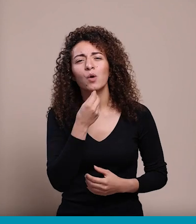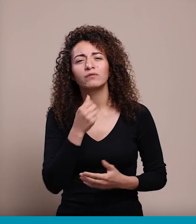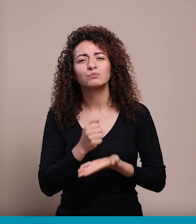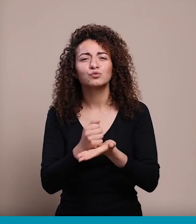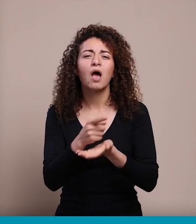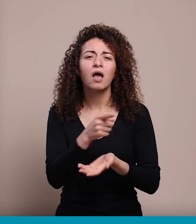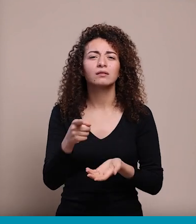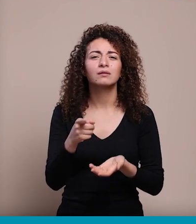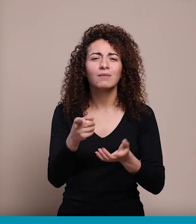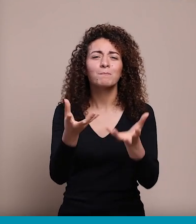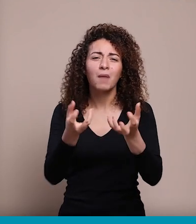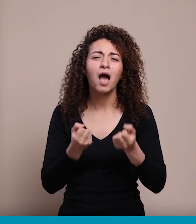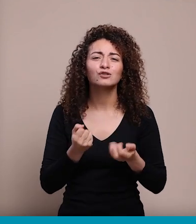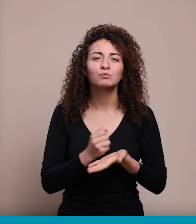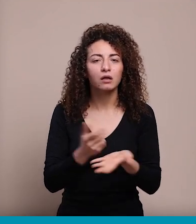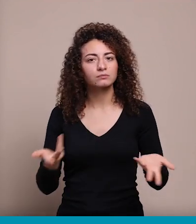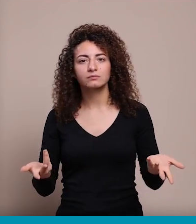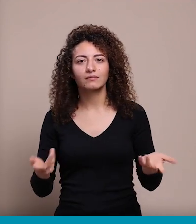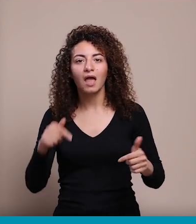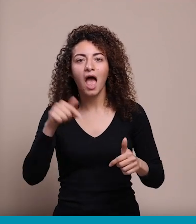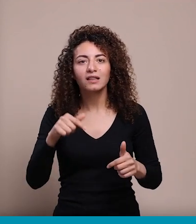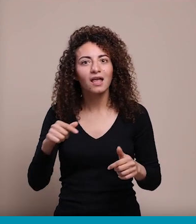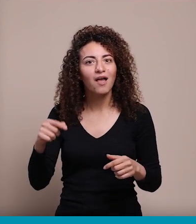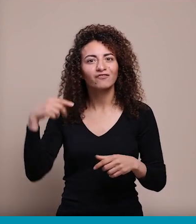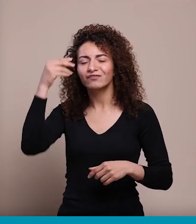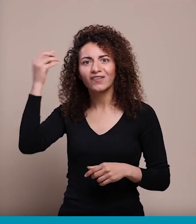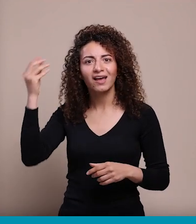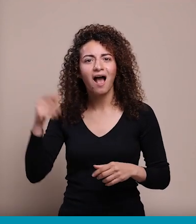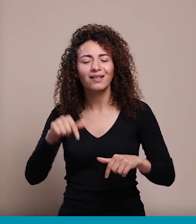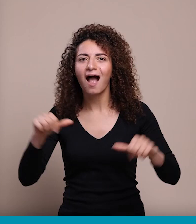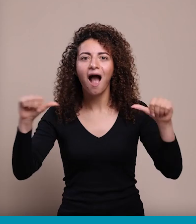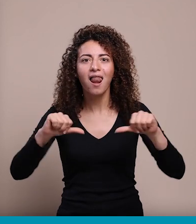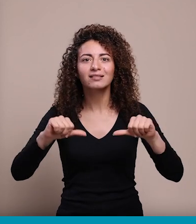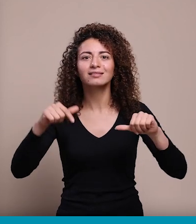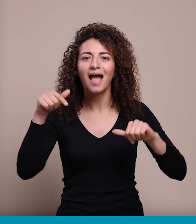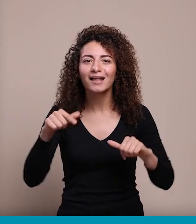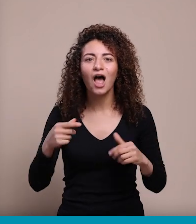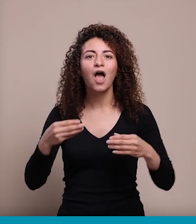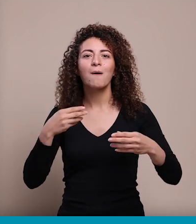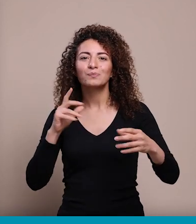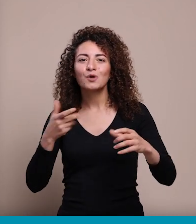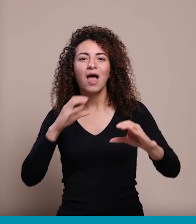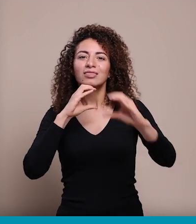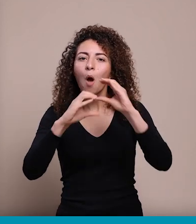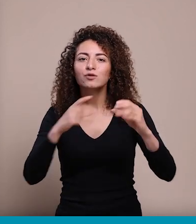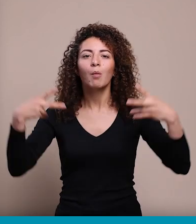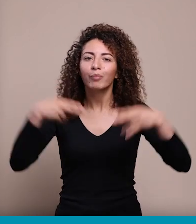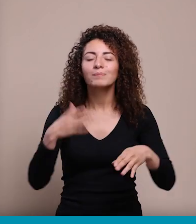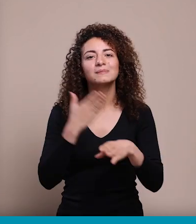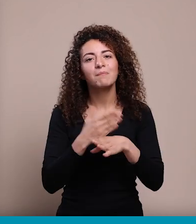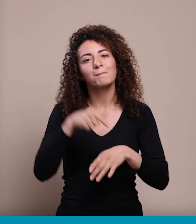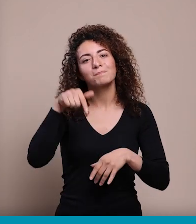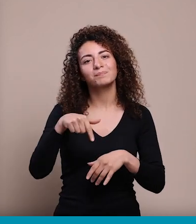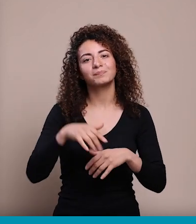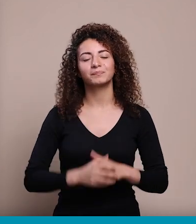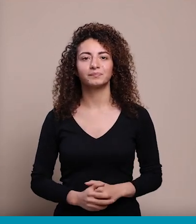ساعدوهن بحاجة لمساعدتكن هيدا الإمج هيدا اللي بتقتل هيدا اللي بتقتل أي تواصل ممكن يصير بين